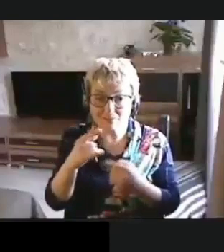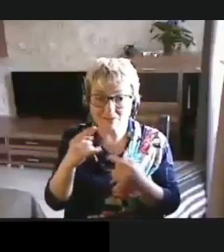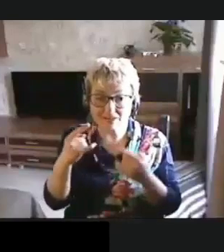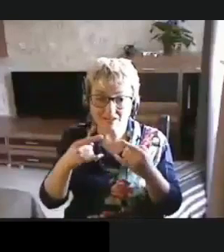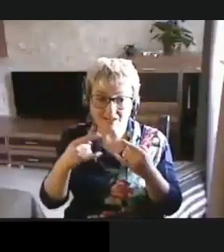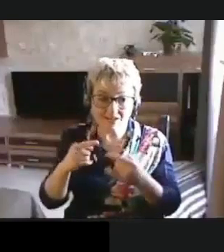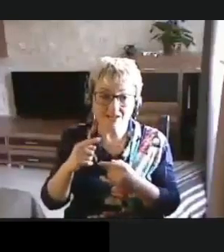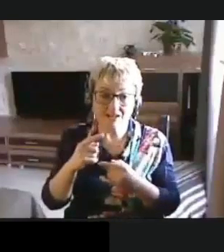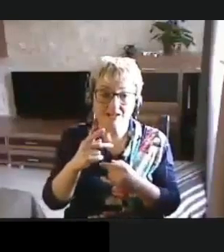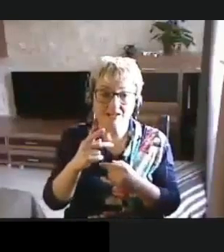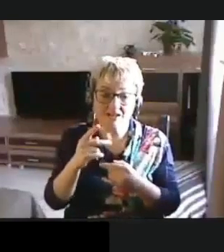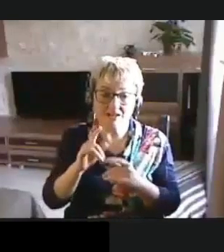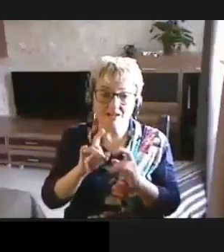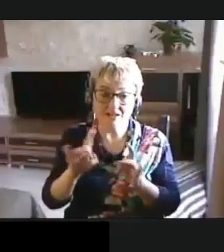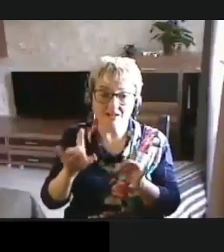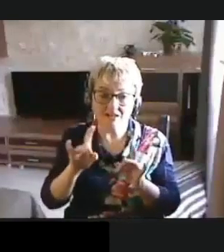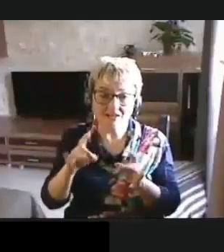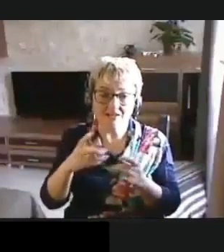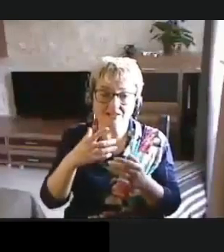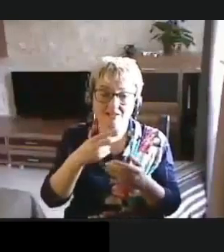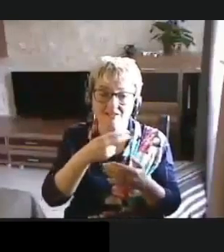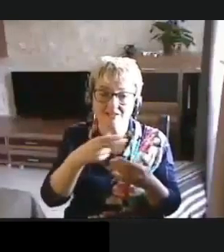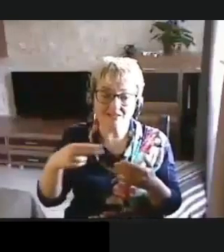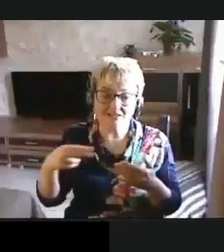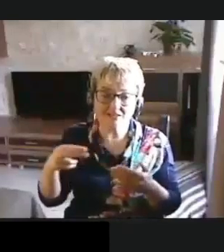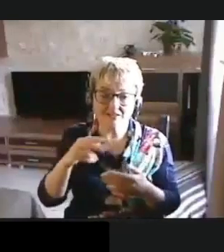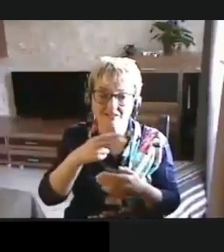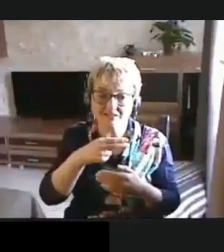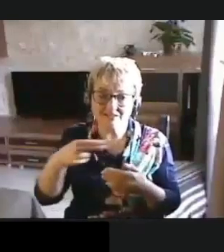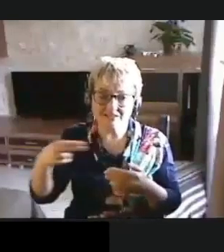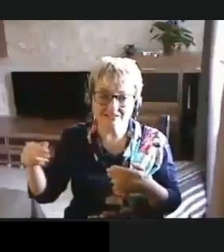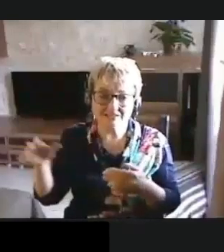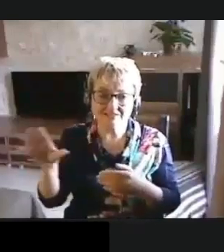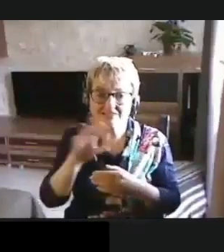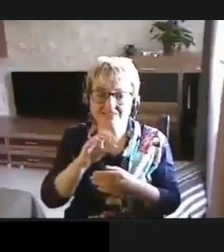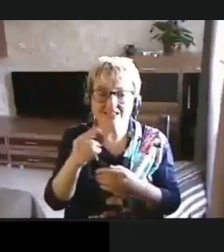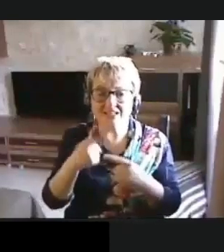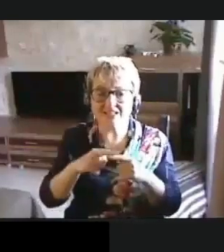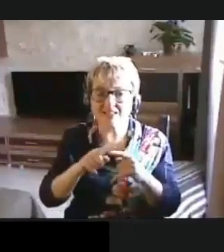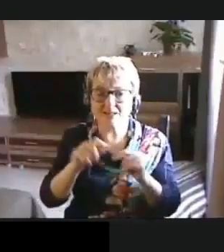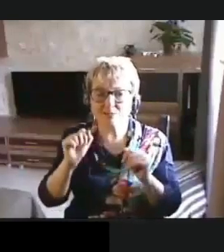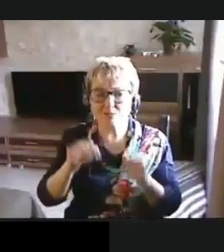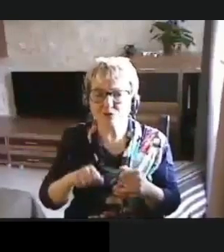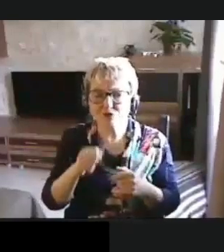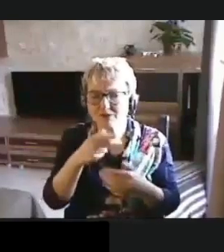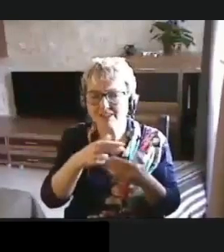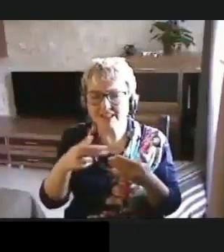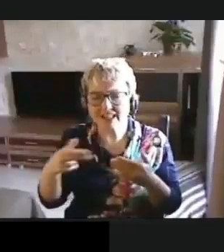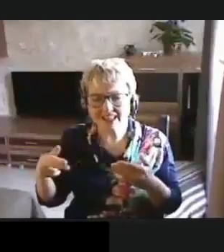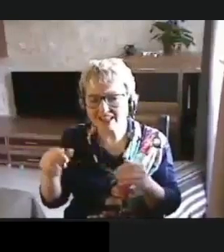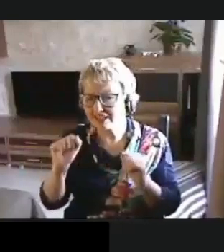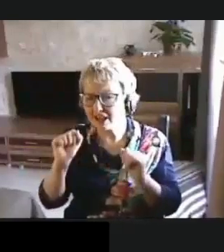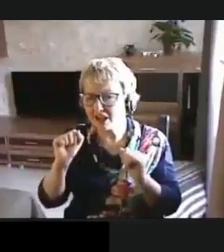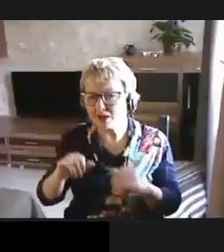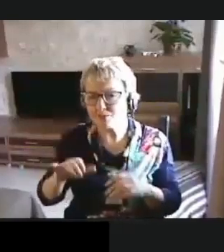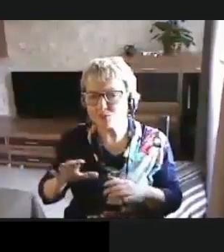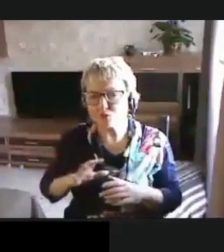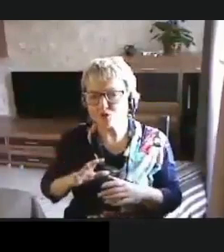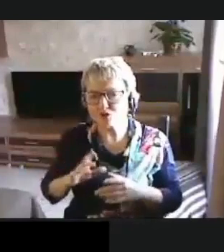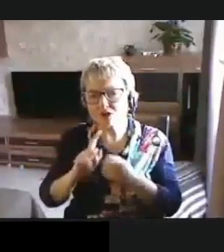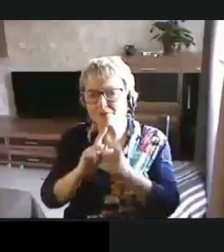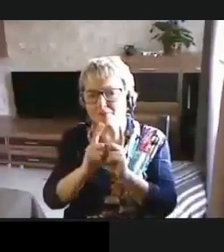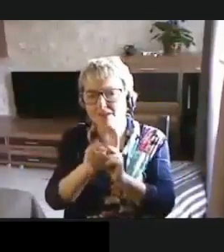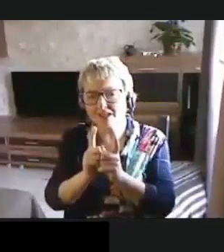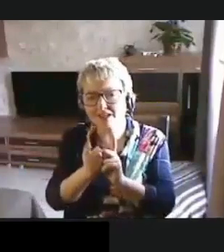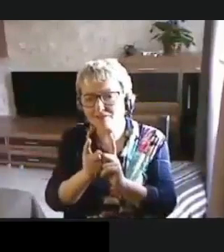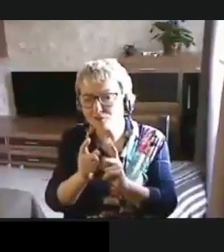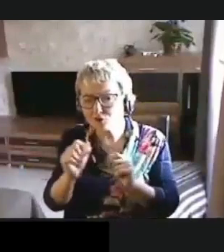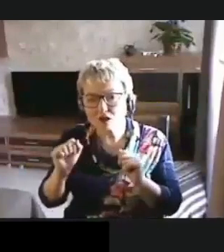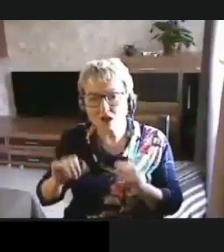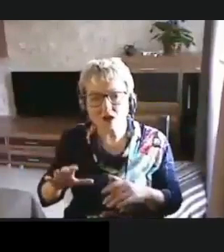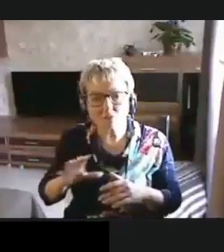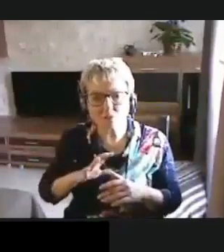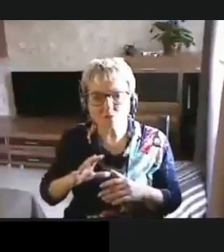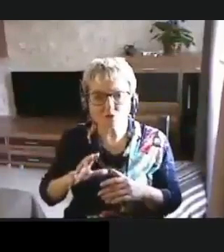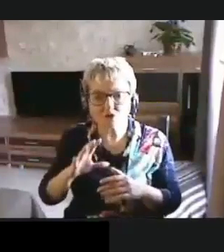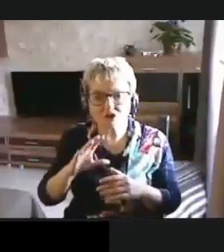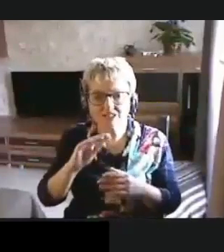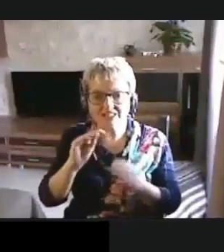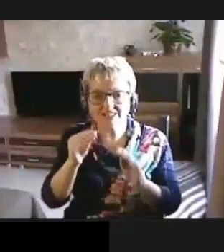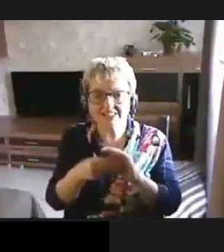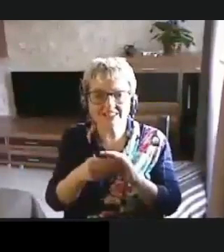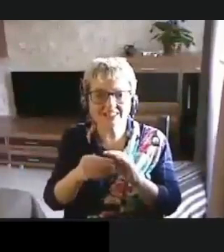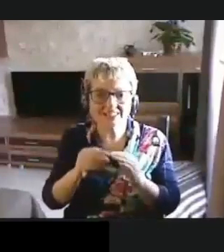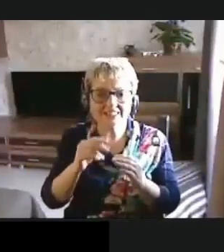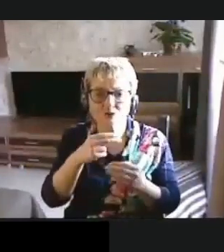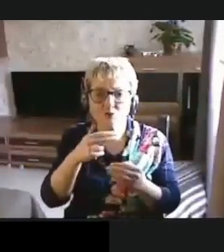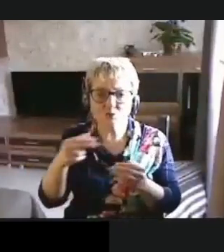тифифровать свои телепрограммы. Это могут быть и эритекты, это могут быть и перевод, это могут быть и скрытые титры.